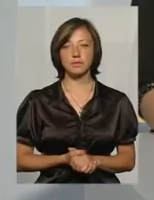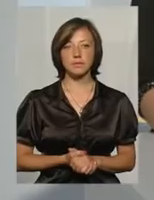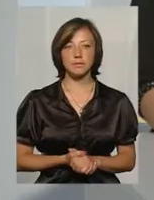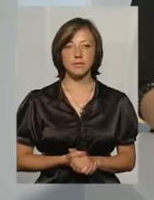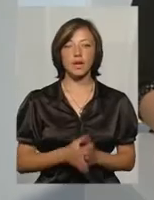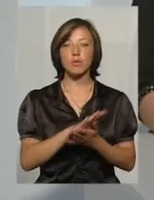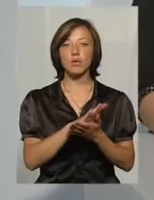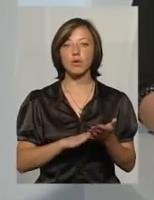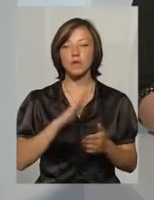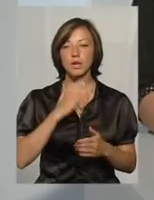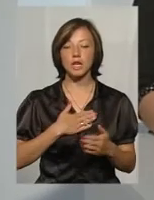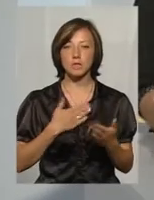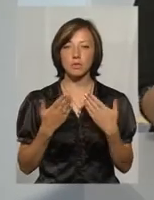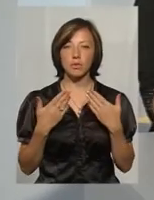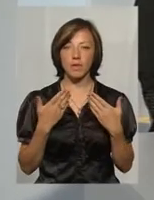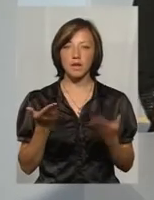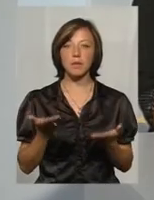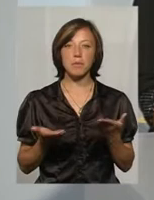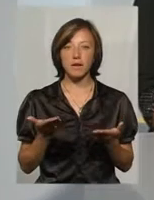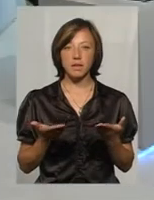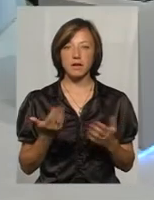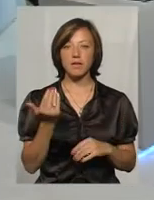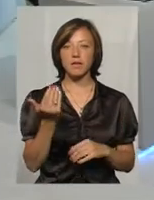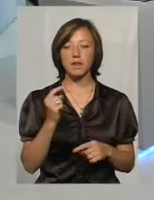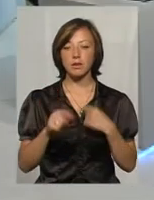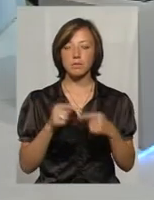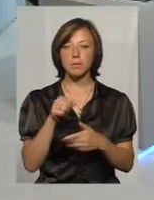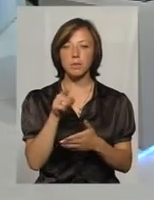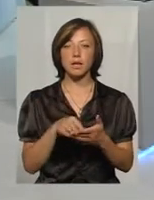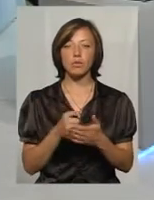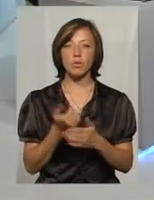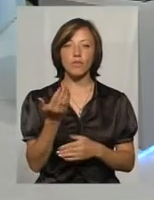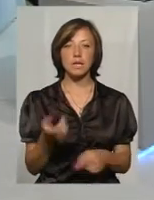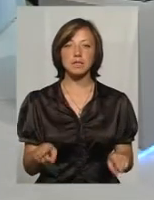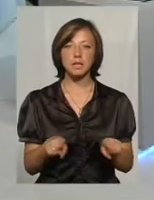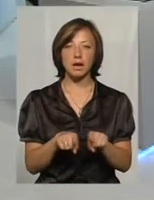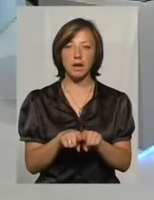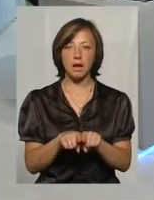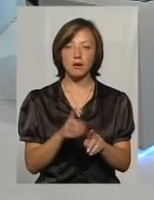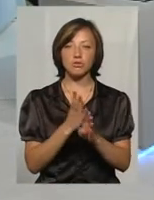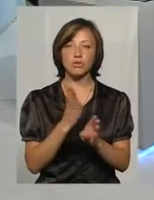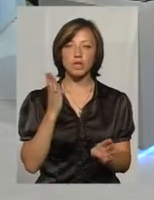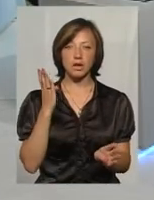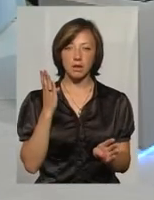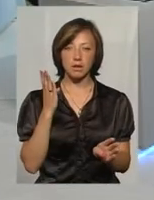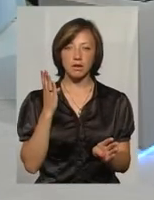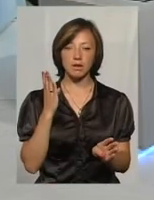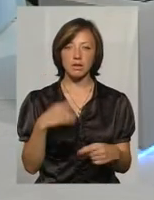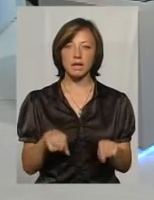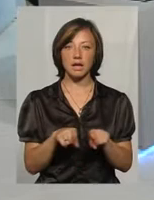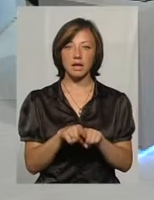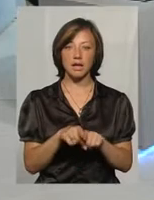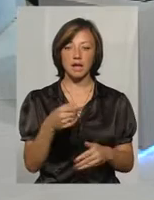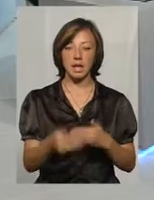Продовжуємо наше спілкування, і, напевно, пане Сергій, наступне питання до вас. От така черга, такий